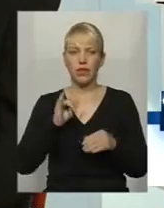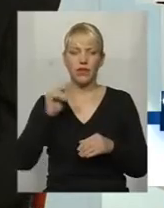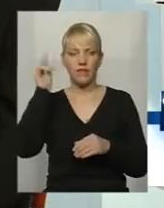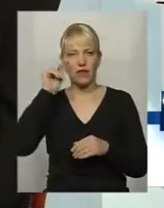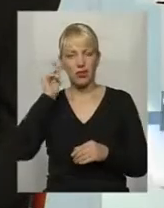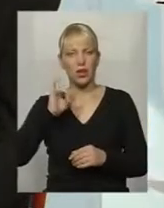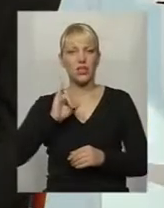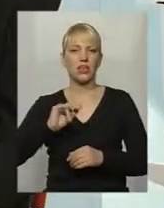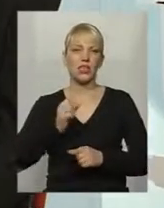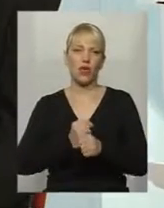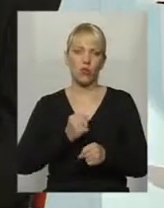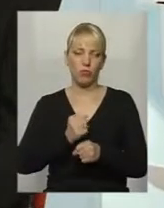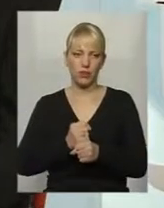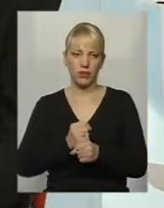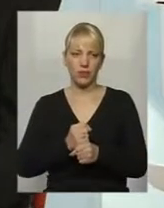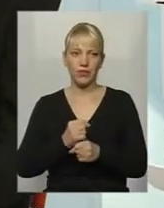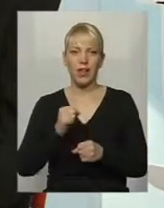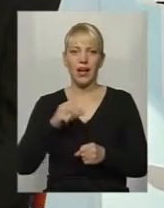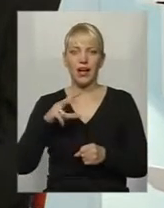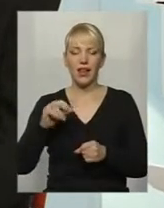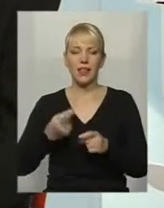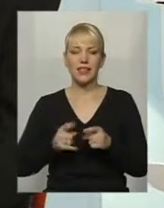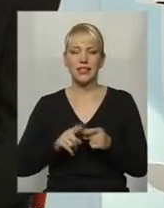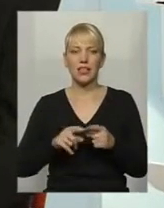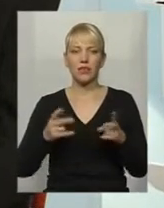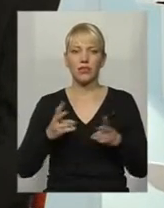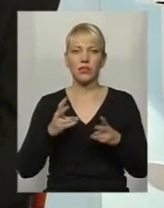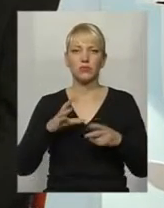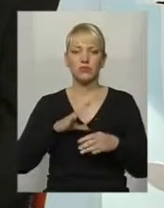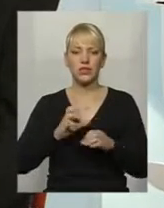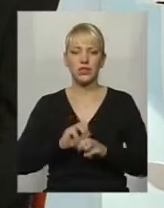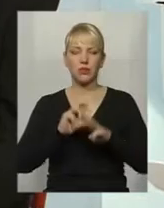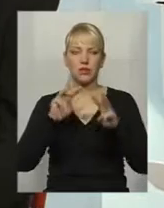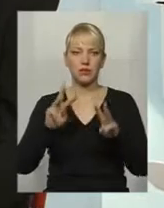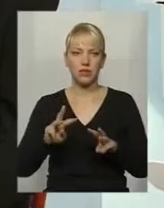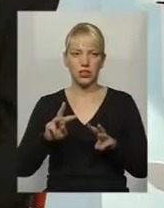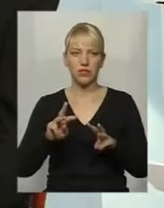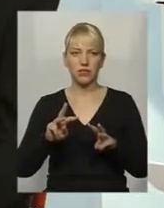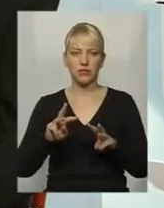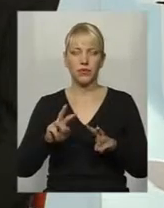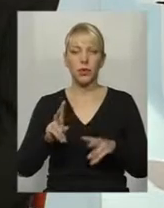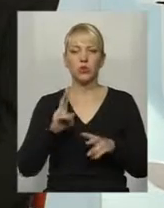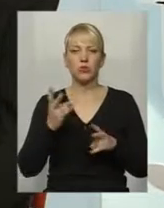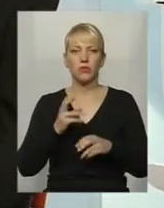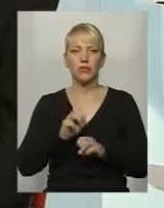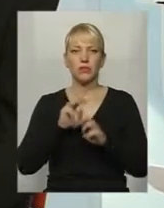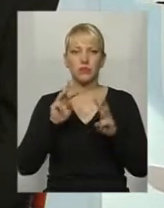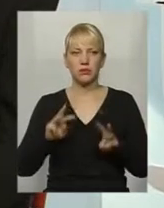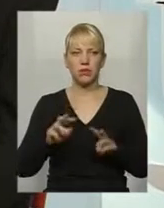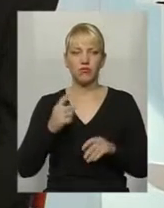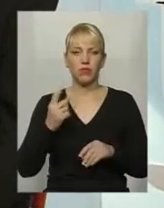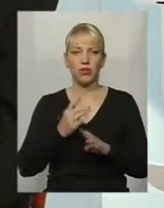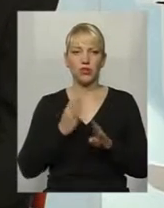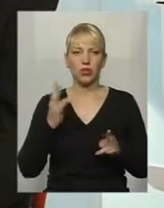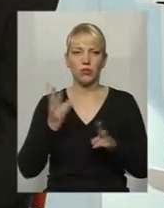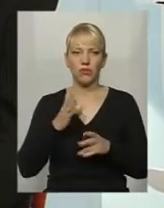роботі. Але це, звичайно, повинен забезпечити, хтось повинен забезпечити. В першу чергу,